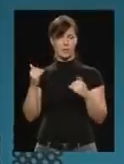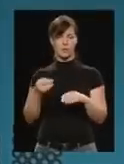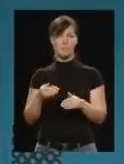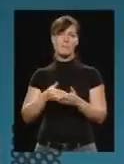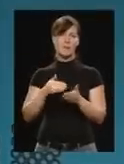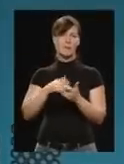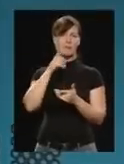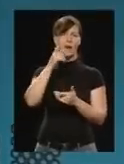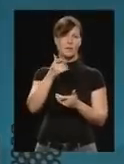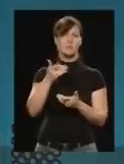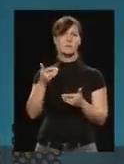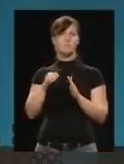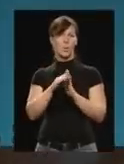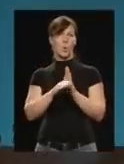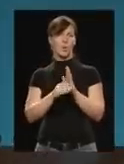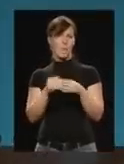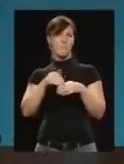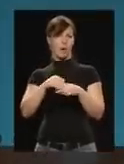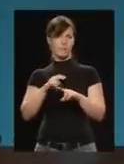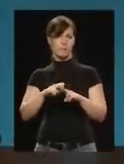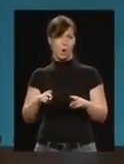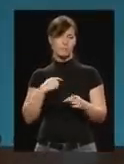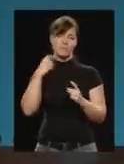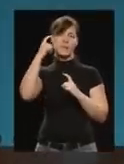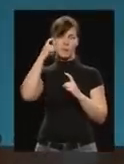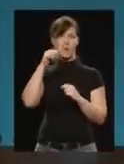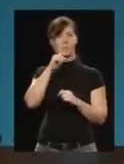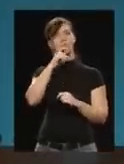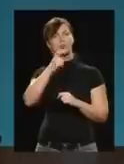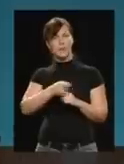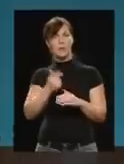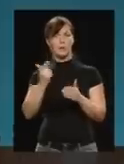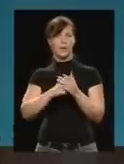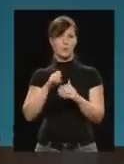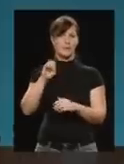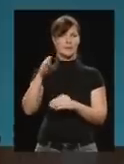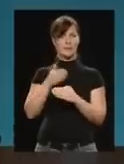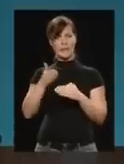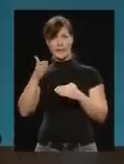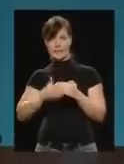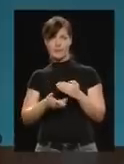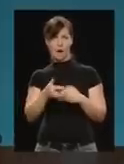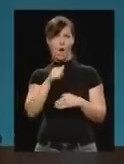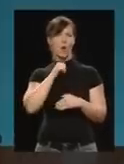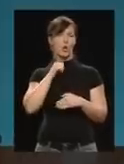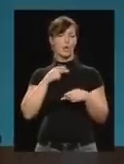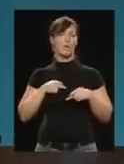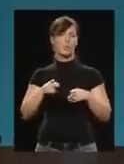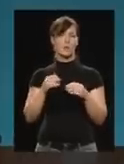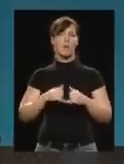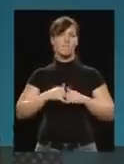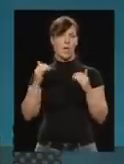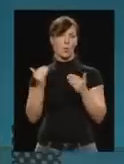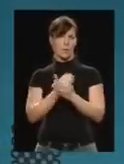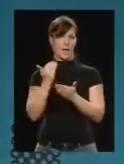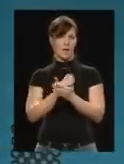Többek között például programban szerepel, és remélem, hogy meg is tudjuk még 2014-ig valósítani a Görgelyi utca felújítását.